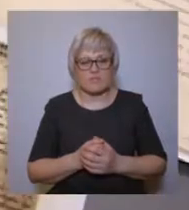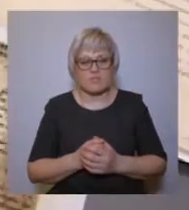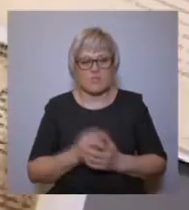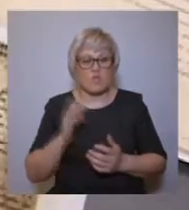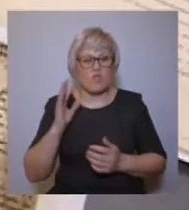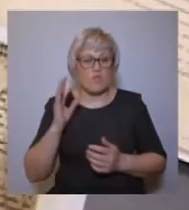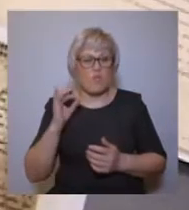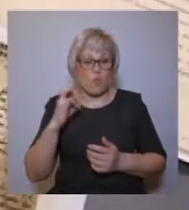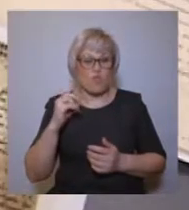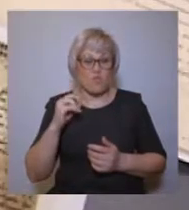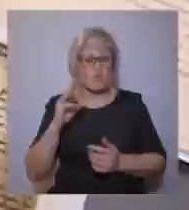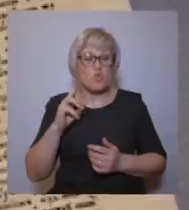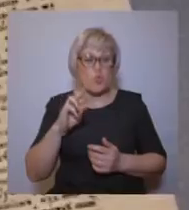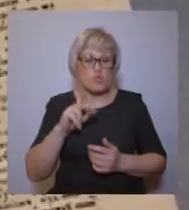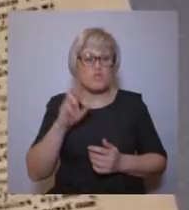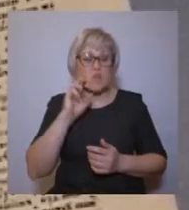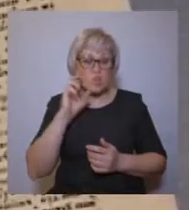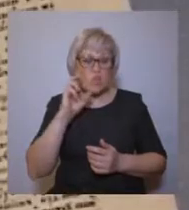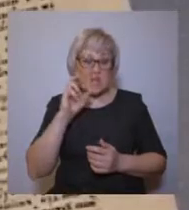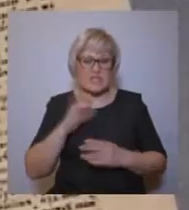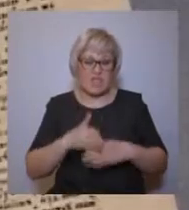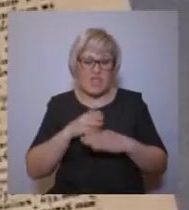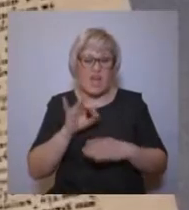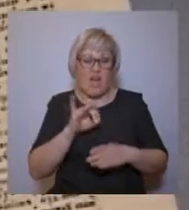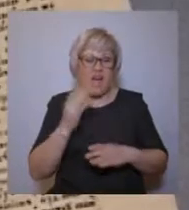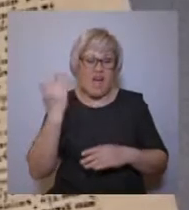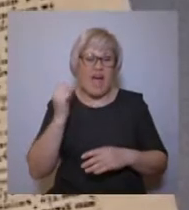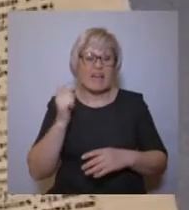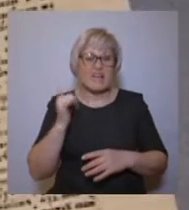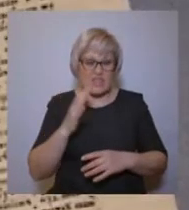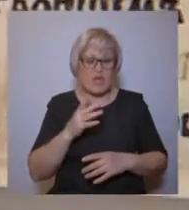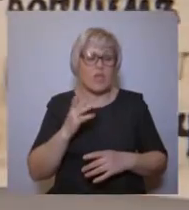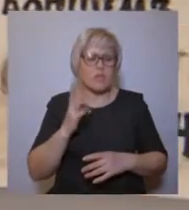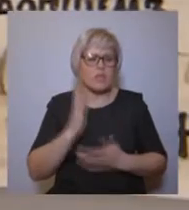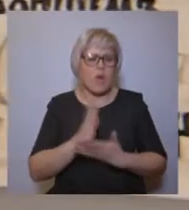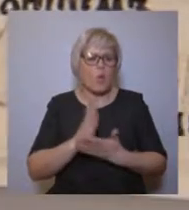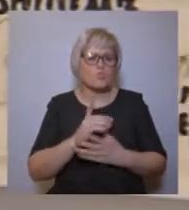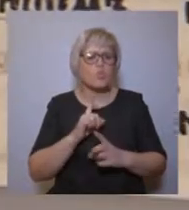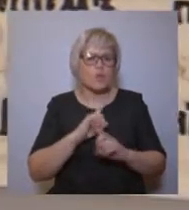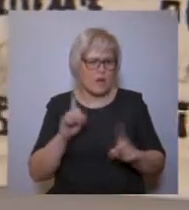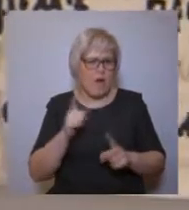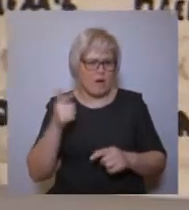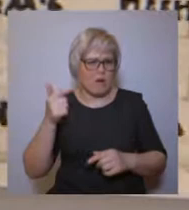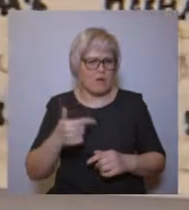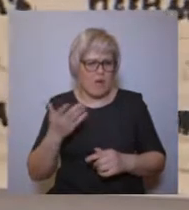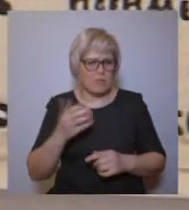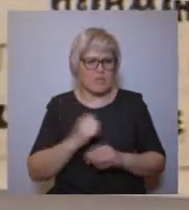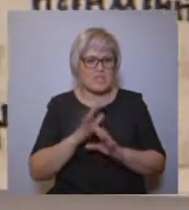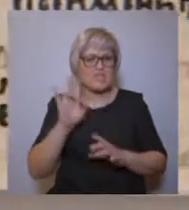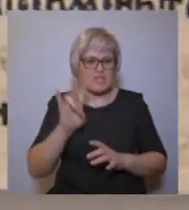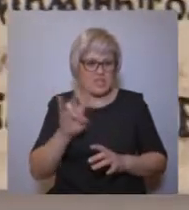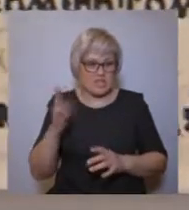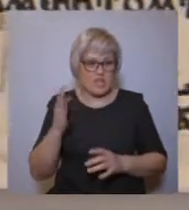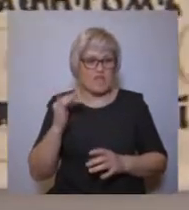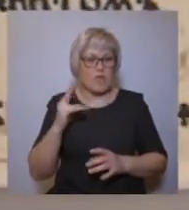Тобольской духовной консистории Тобольского государственного архива находится уникальная грамота святителя Филофея Лещинского, подписанная им лично в